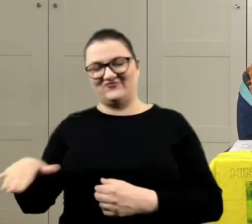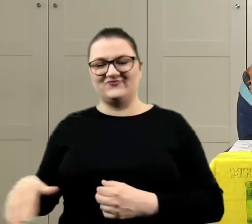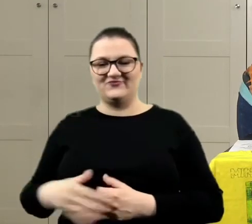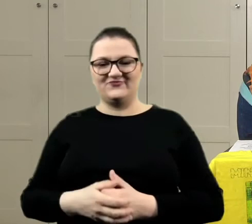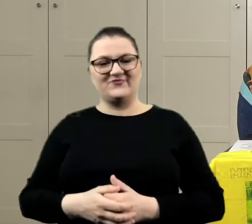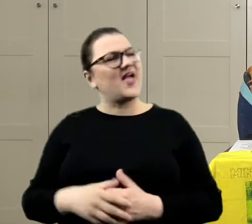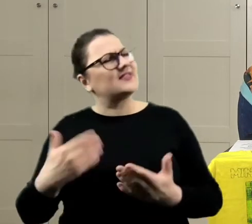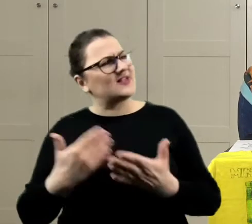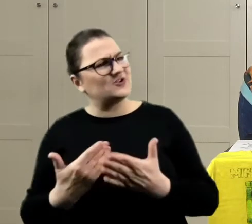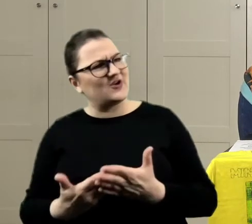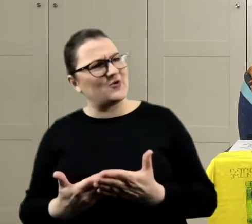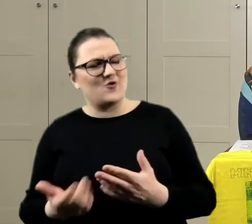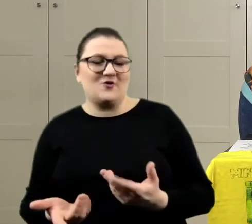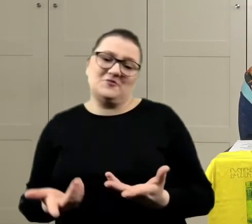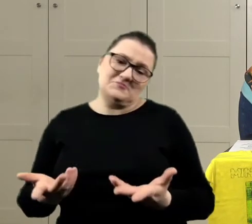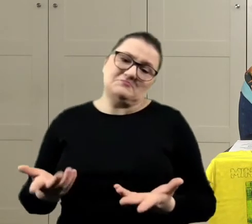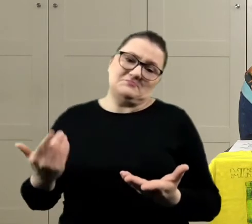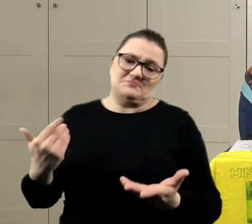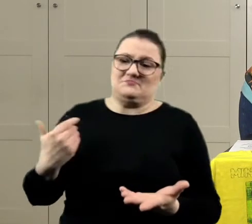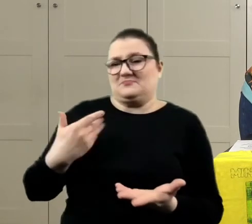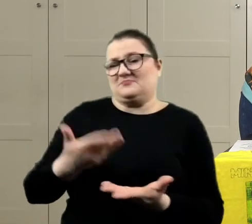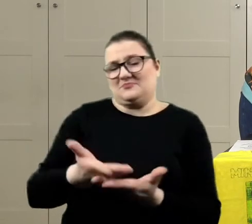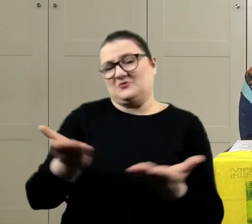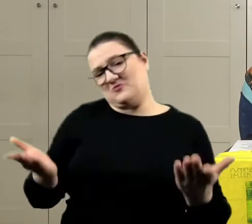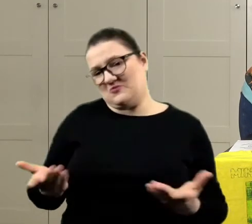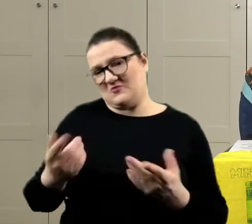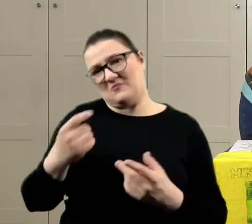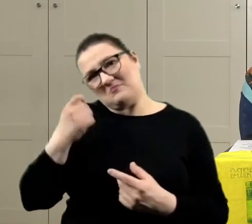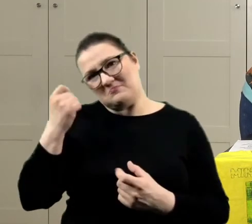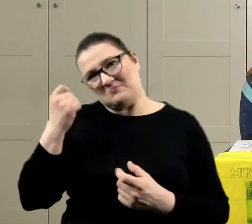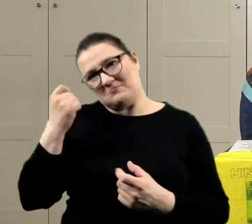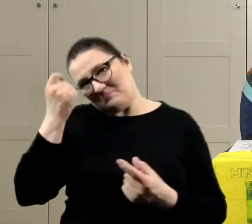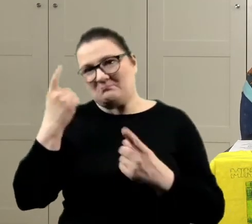Dlaczego? No, takie umieliśmy i tak sobie, tak po żartu.